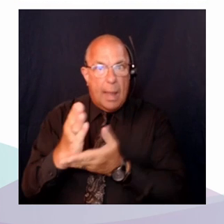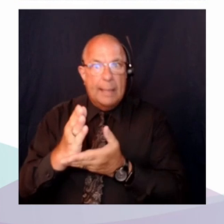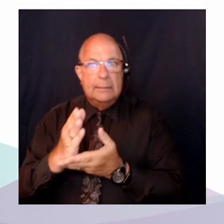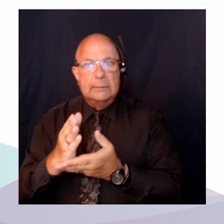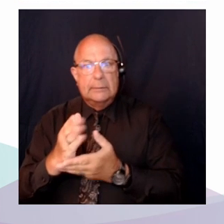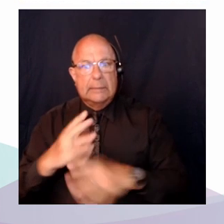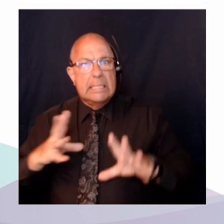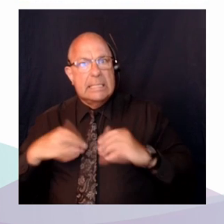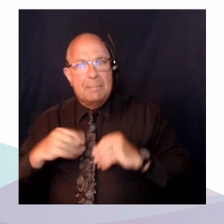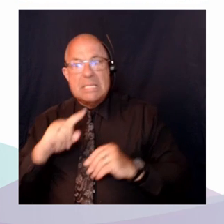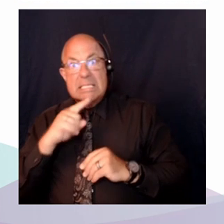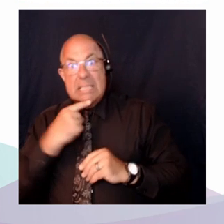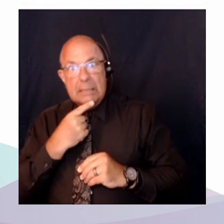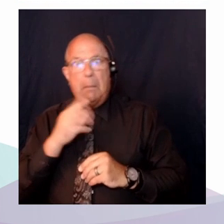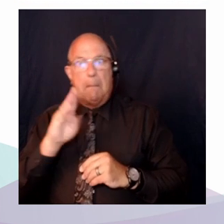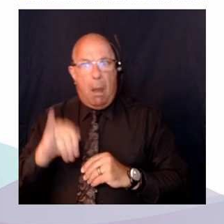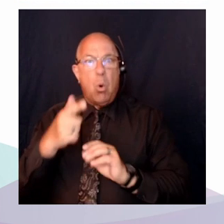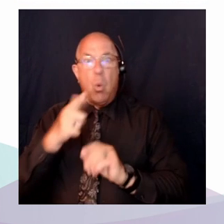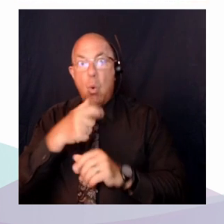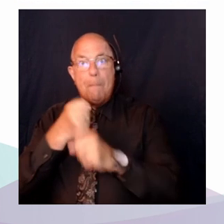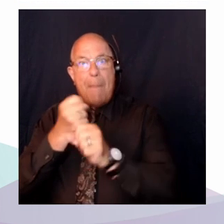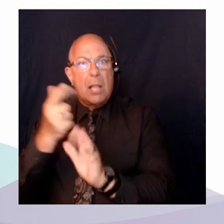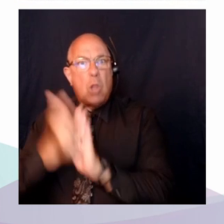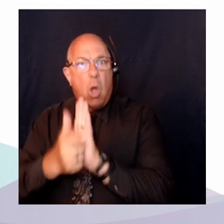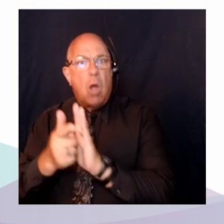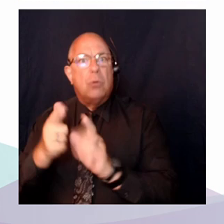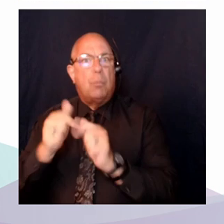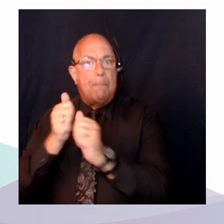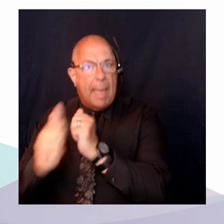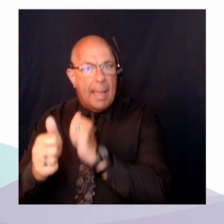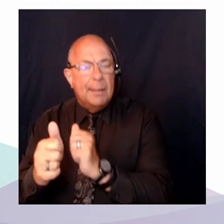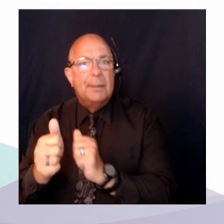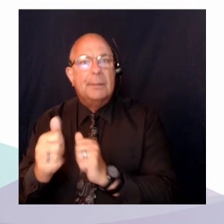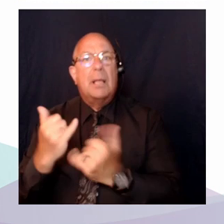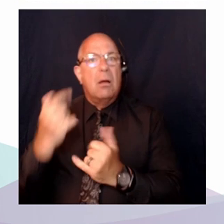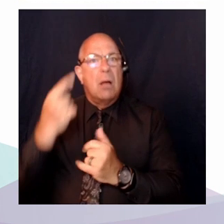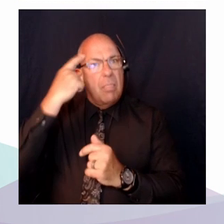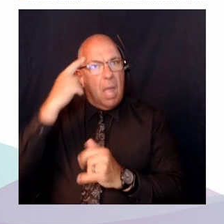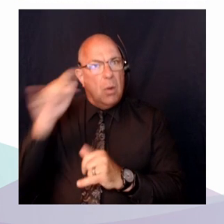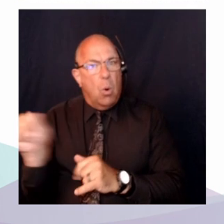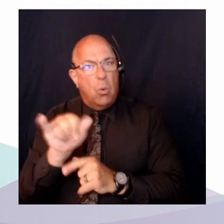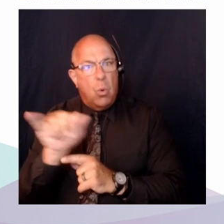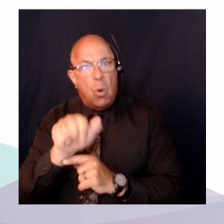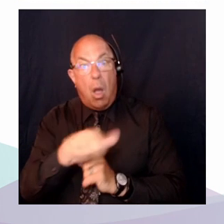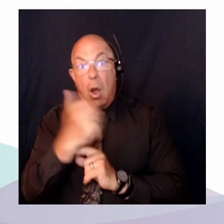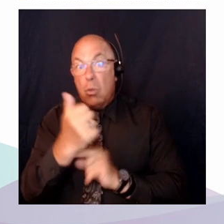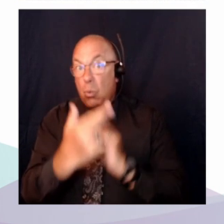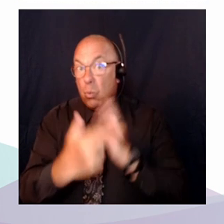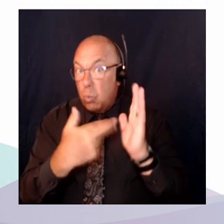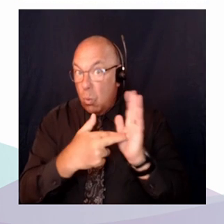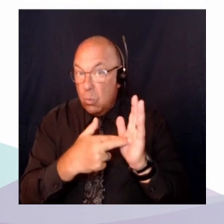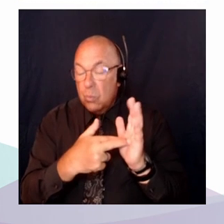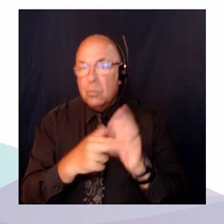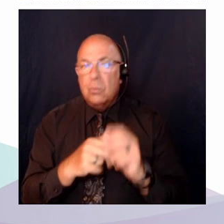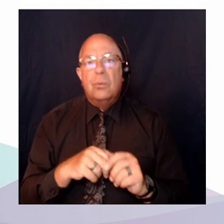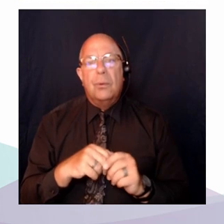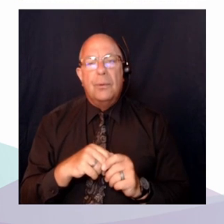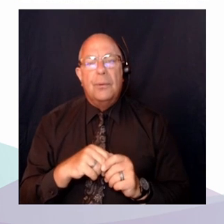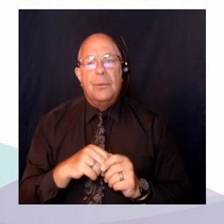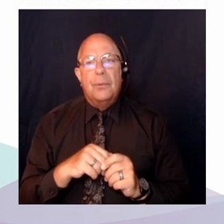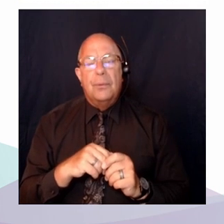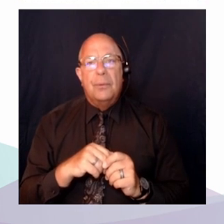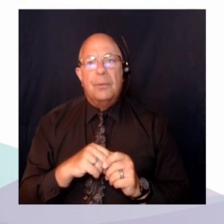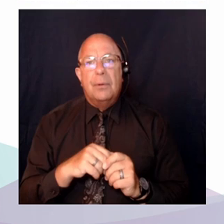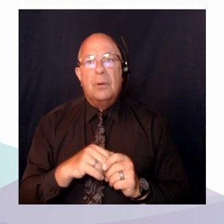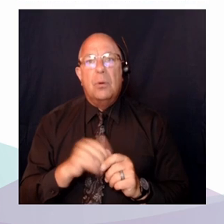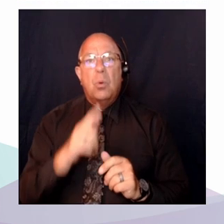On peut penser également au rôle des droits économiques et sociaux en tant que normes